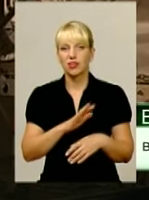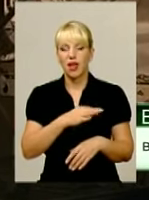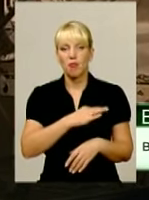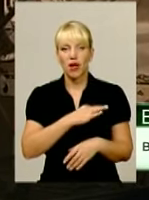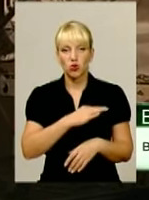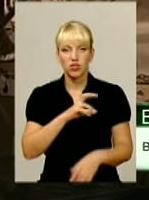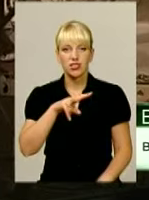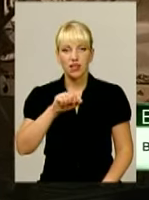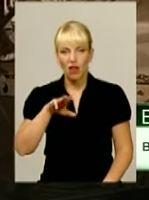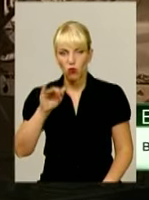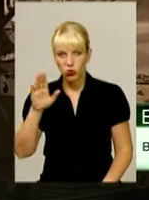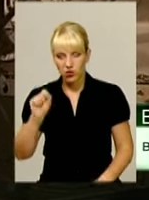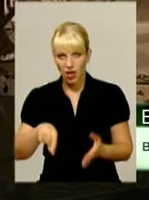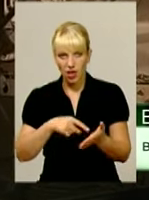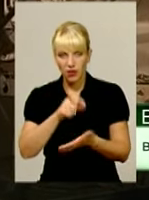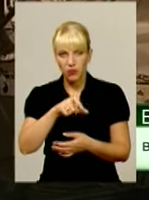також нітішинці.